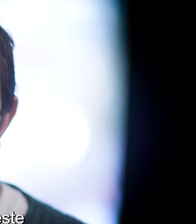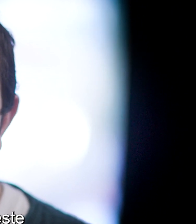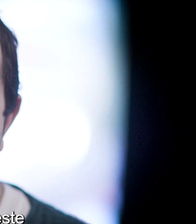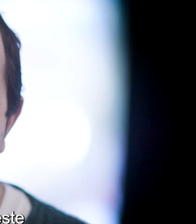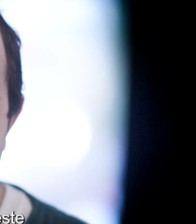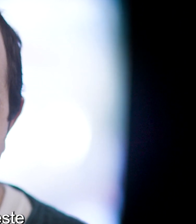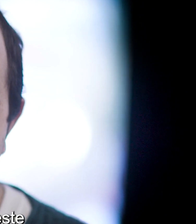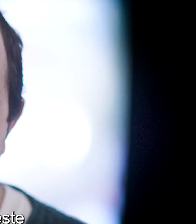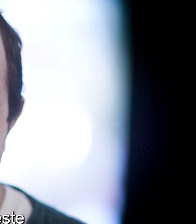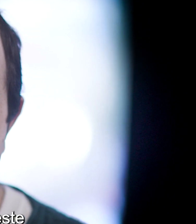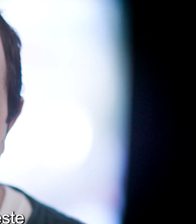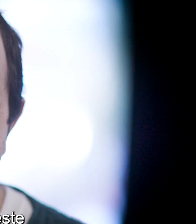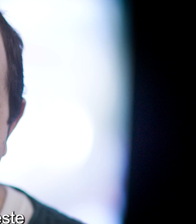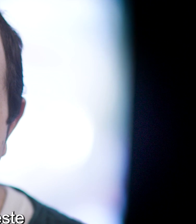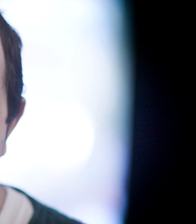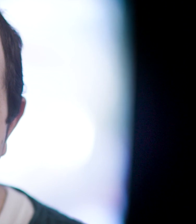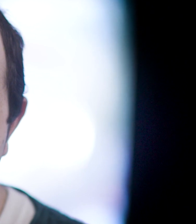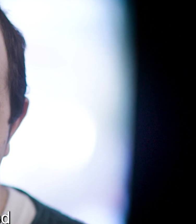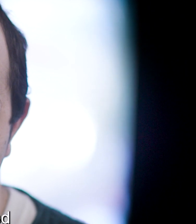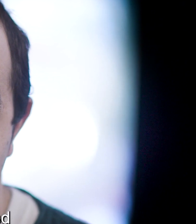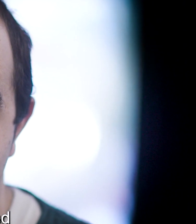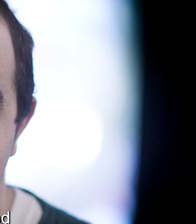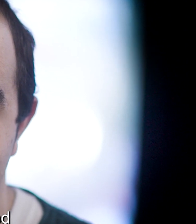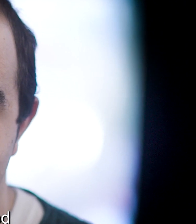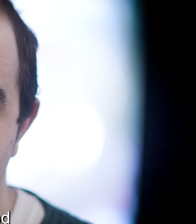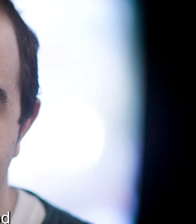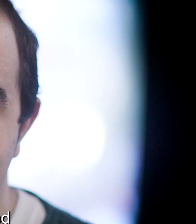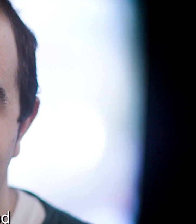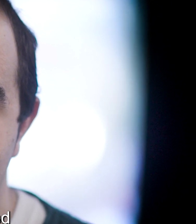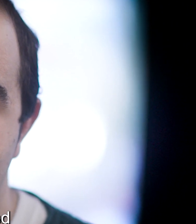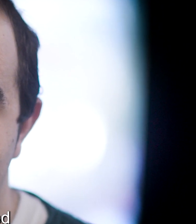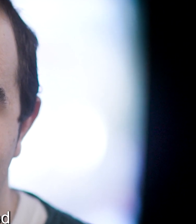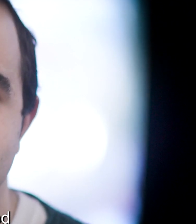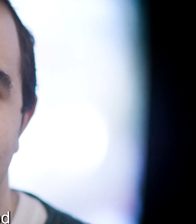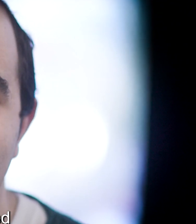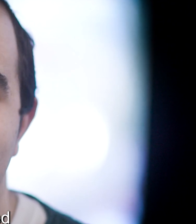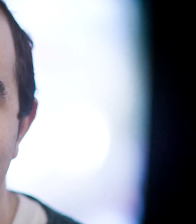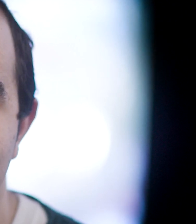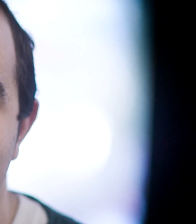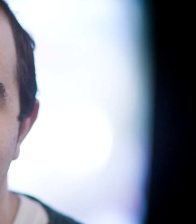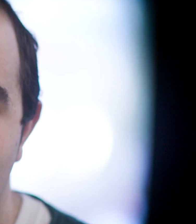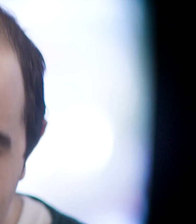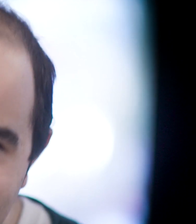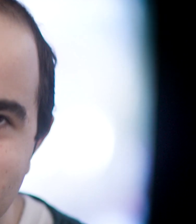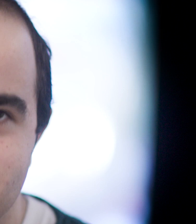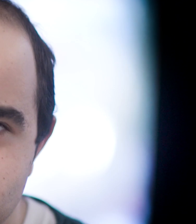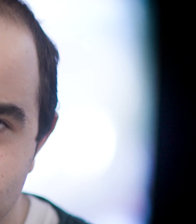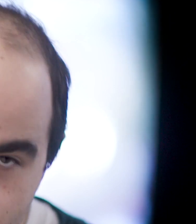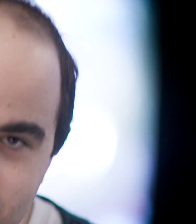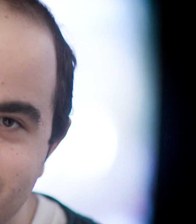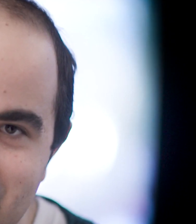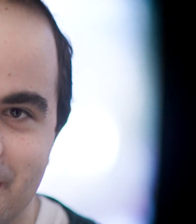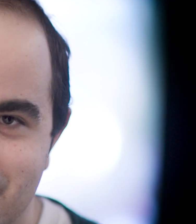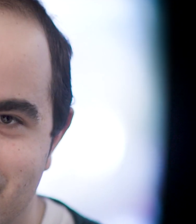arbeidsorganisasjon for personer med utviklingshemming. Kom igjen!